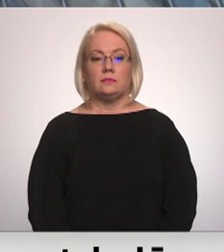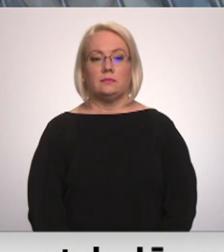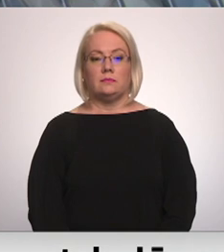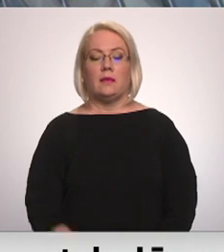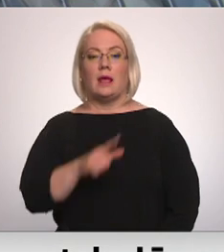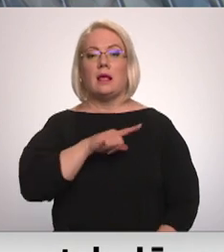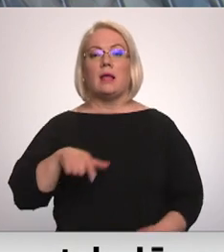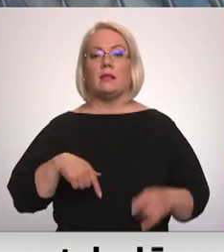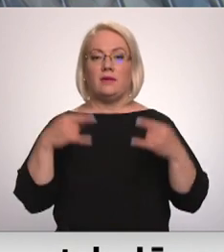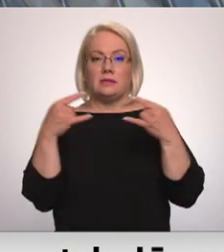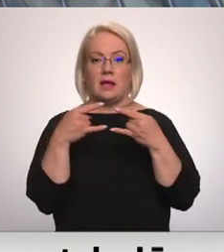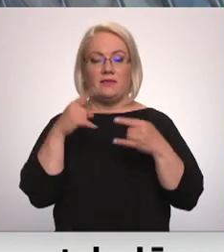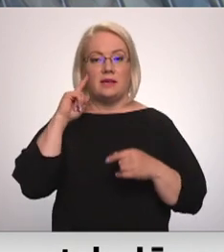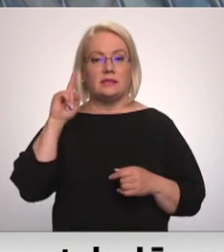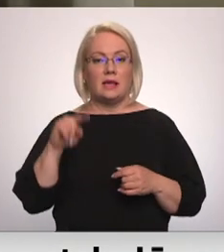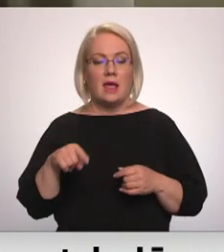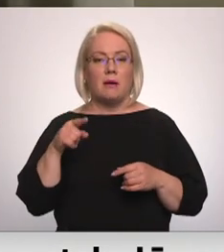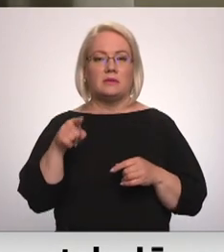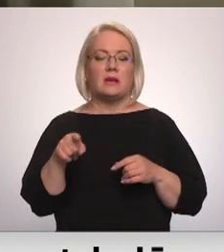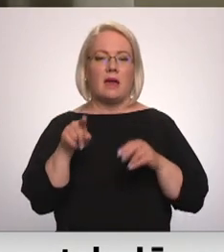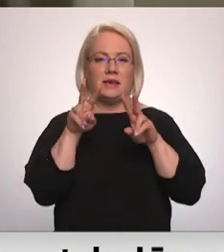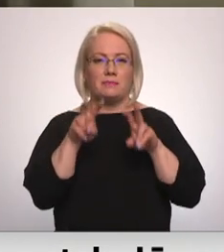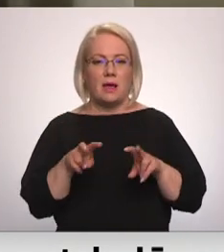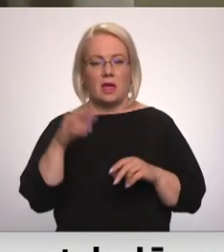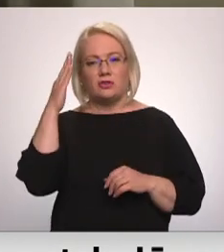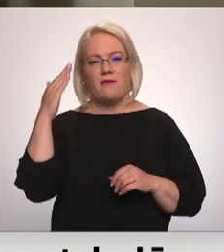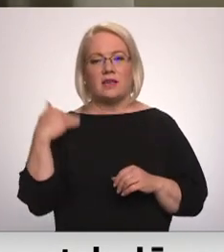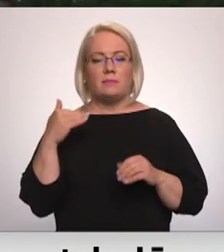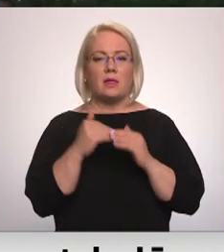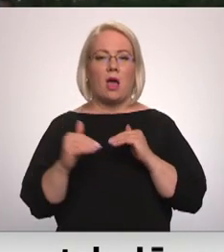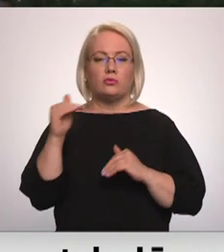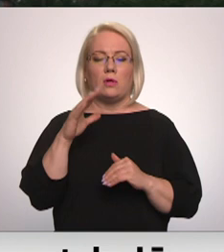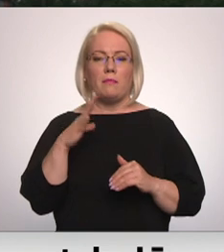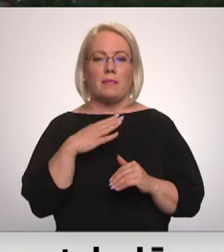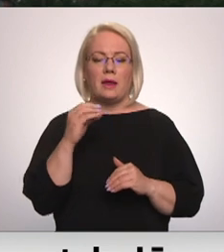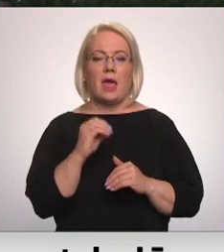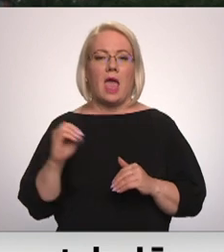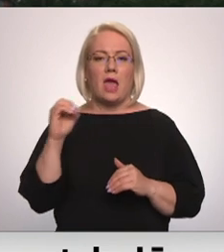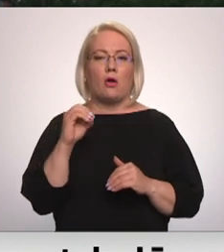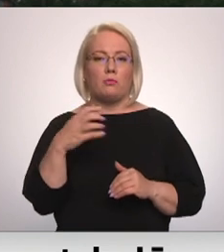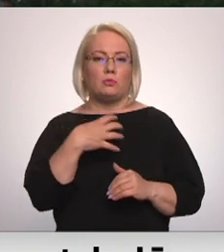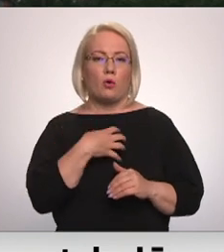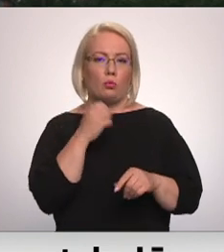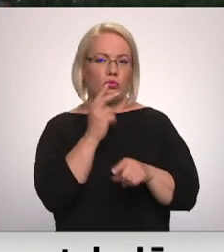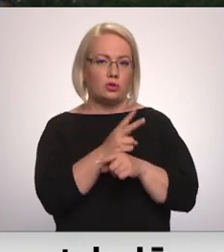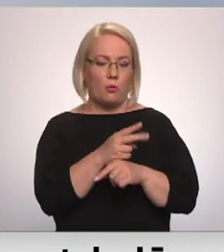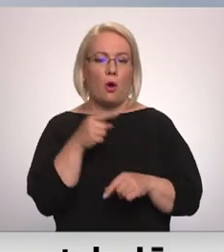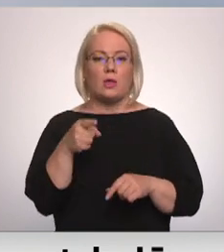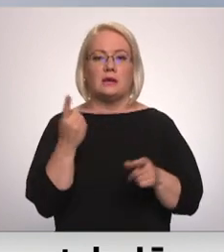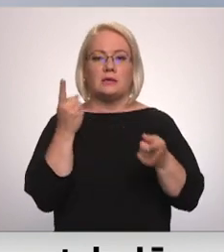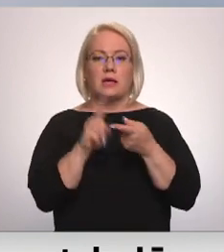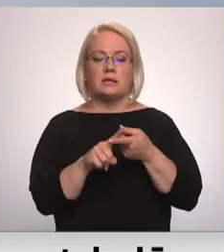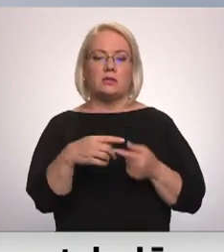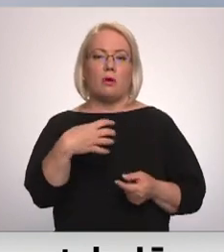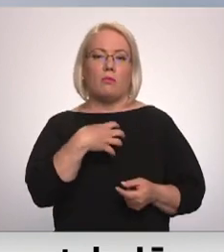Latvijas televīzijai zināms, ka procesuālās darbības Ventspils augstskolā tika veiktas Eiropas prokuratūras uzdevumā un tā saistīts ar